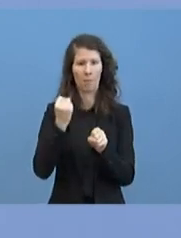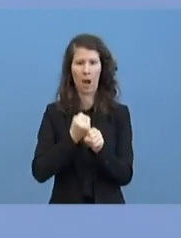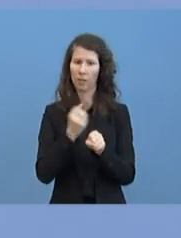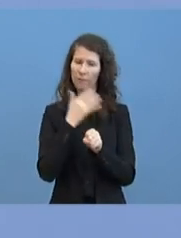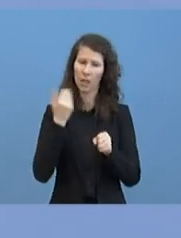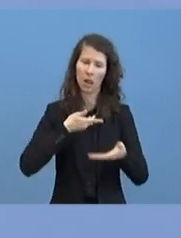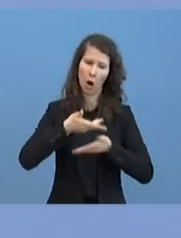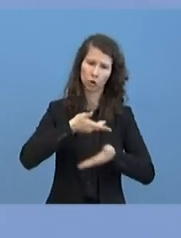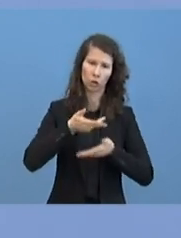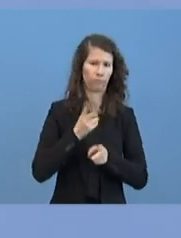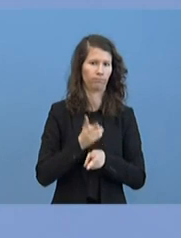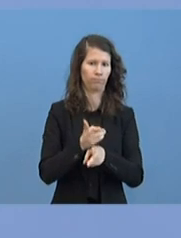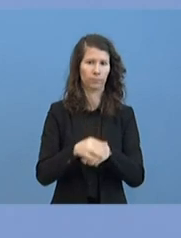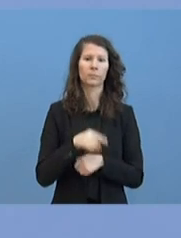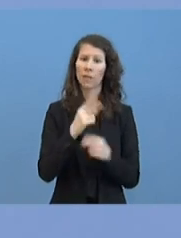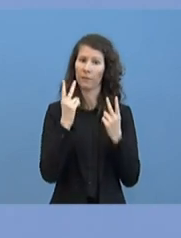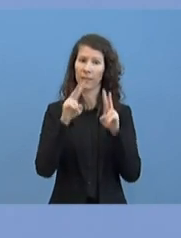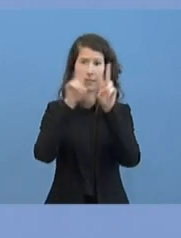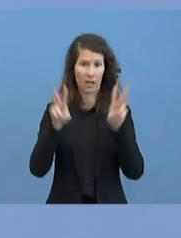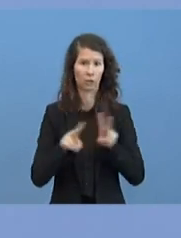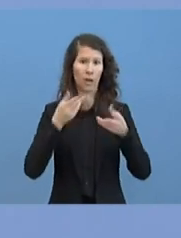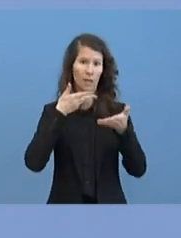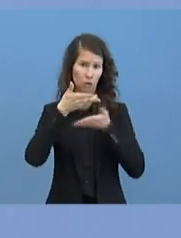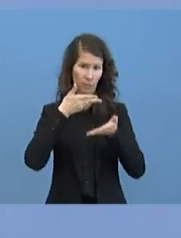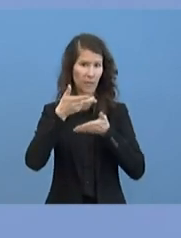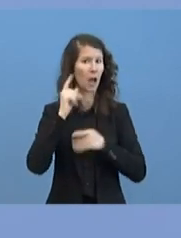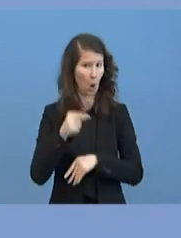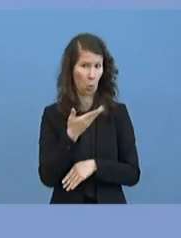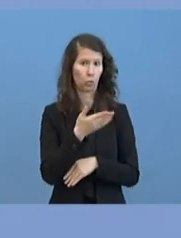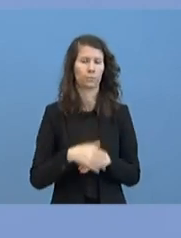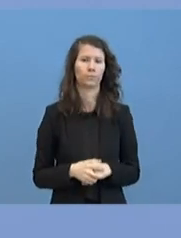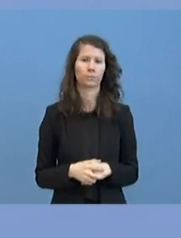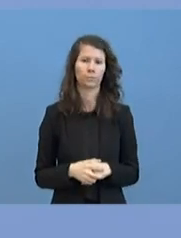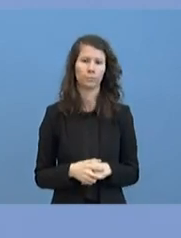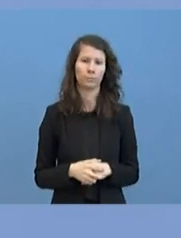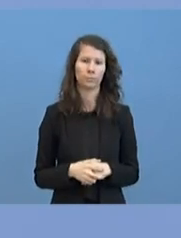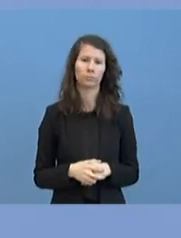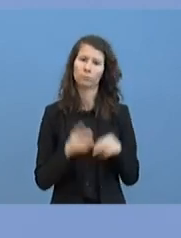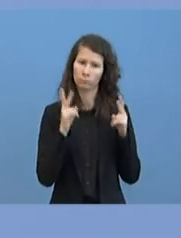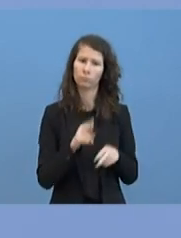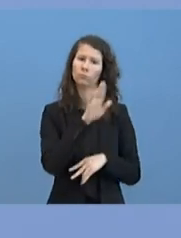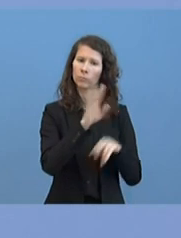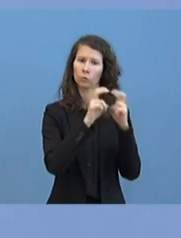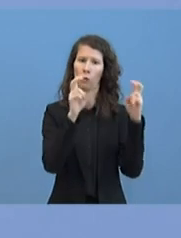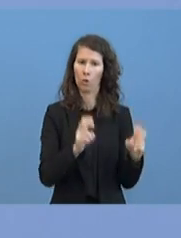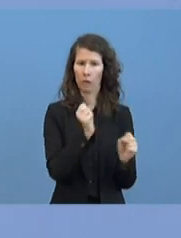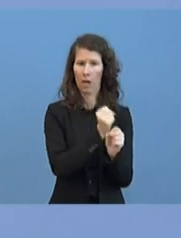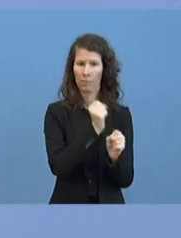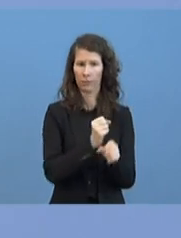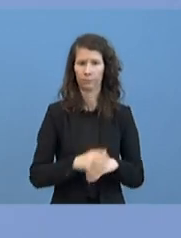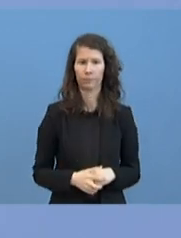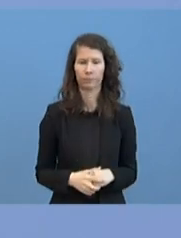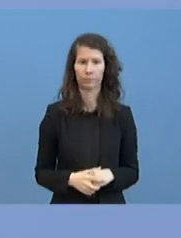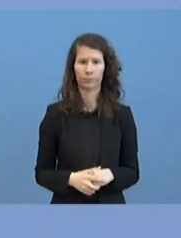auch wichtige internationale Gespräche von zu Hause aus. Und insofern